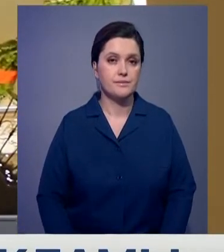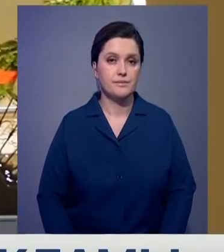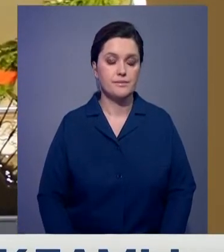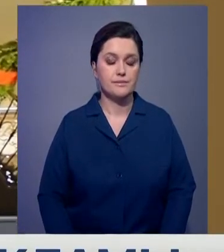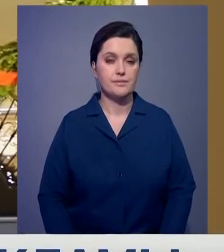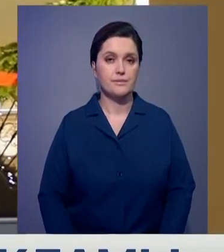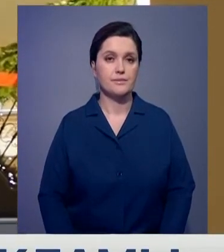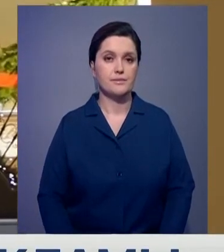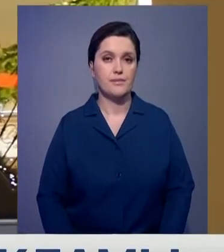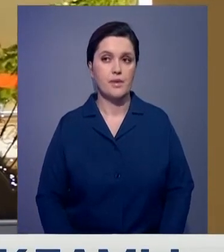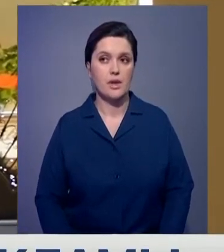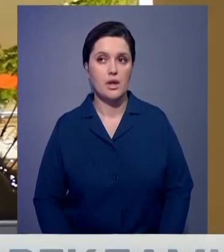Прага, Чехия.